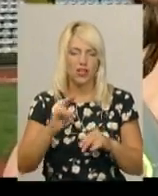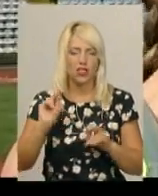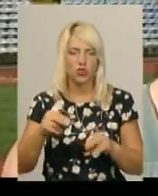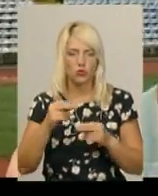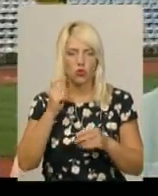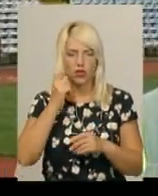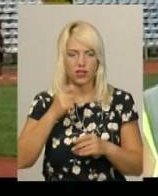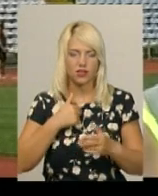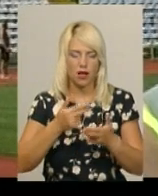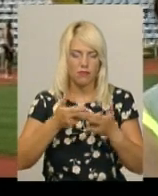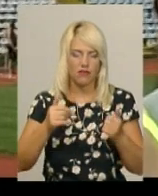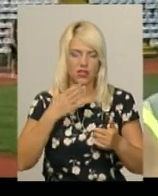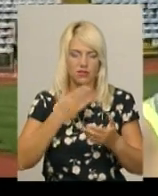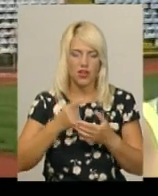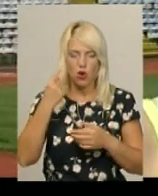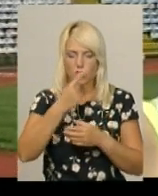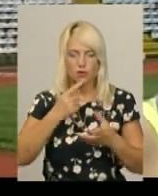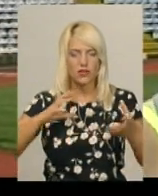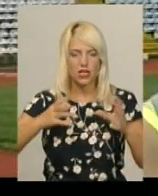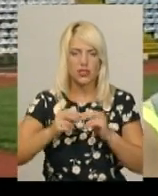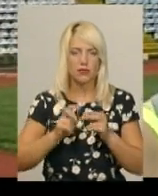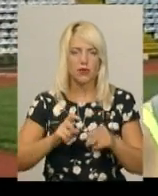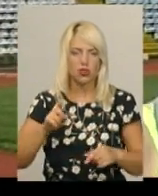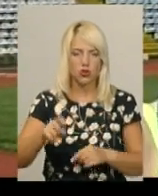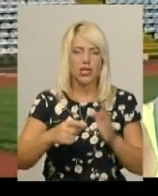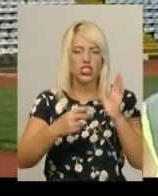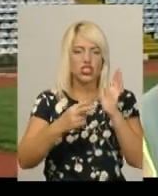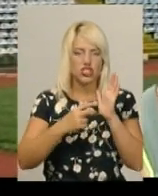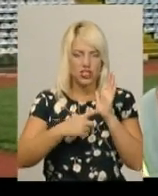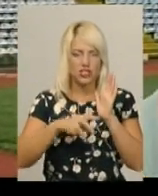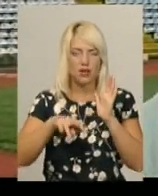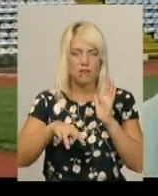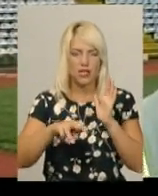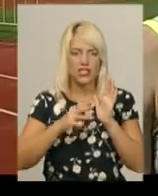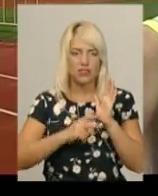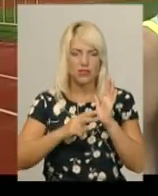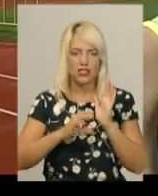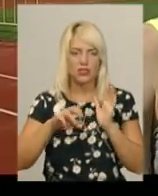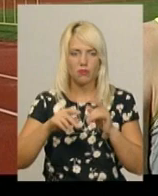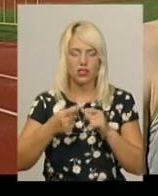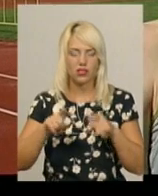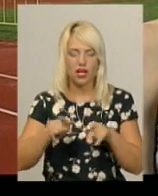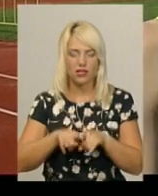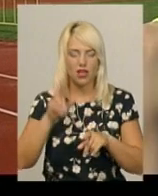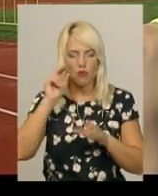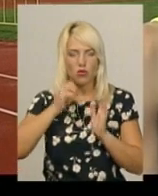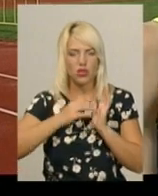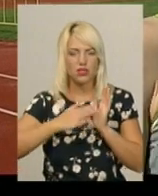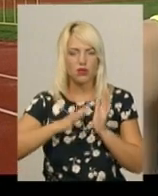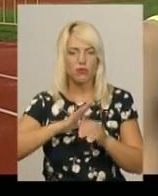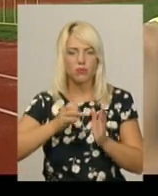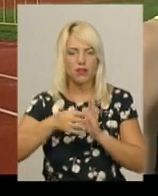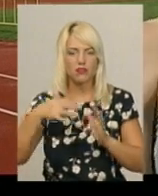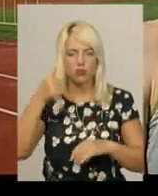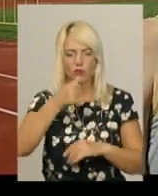підтвердила свій особистий результат – стрибнула на 6 метрів 81 сантиметр. Такий показник у мене був у 2015 році. Цього